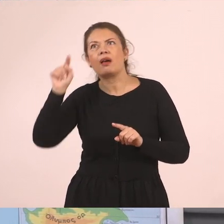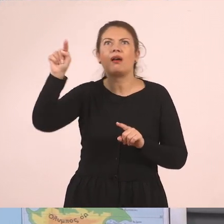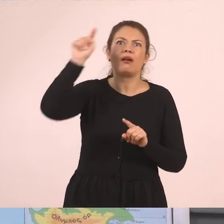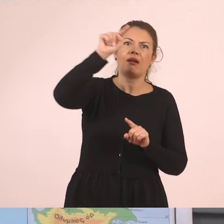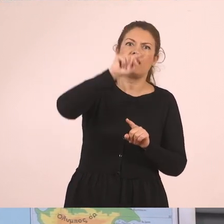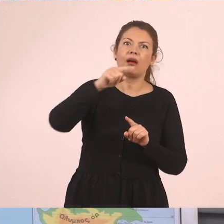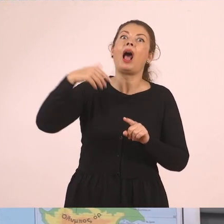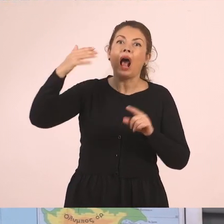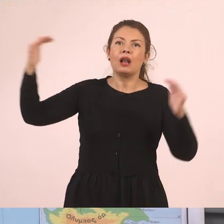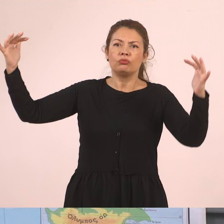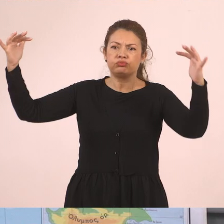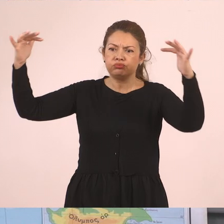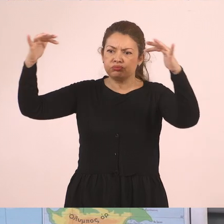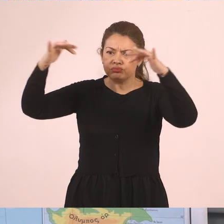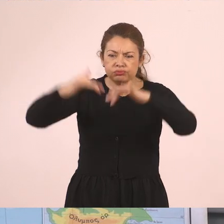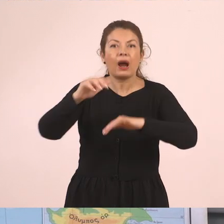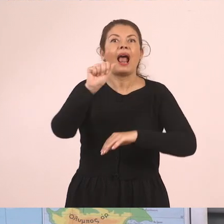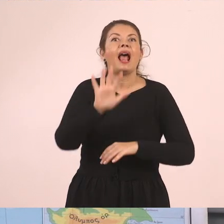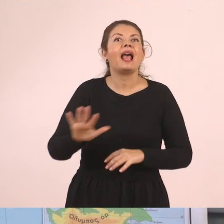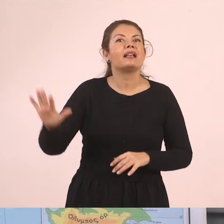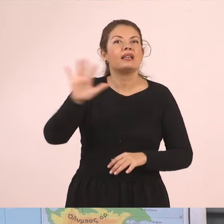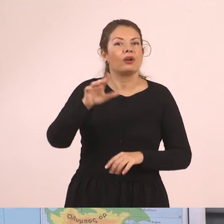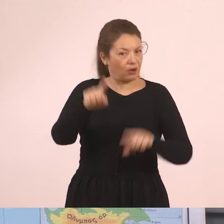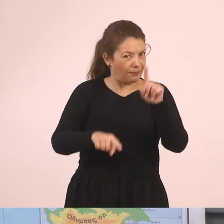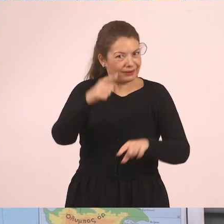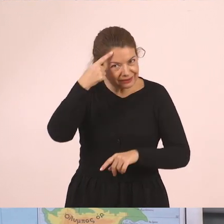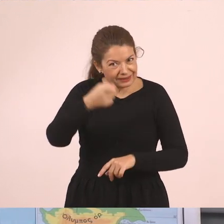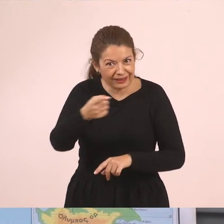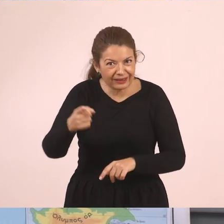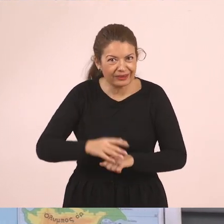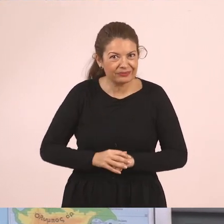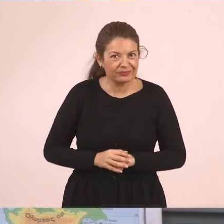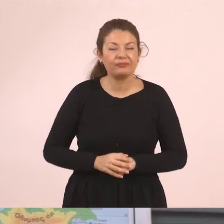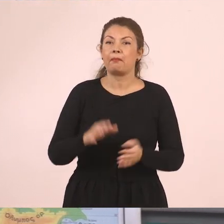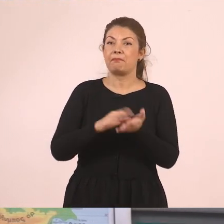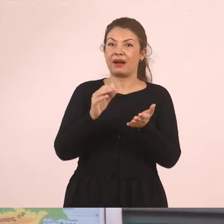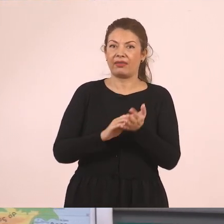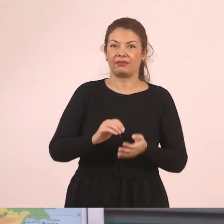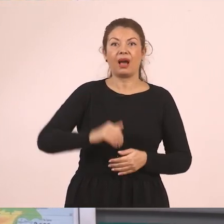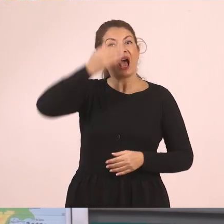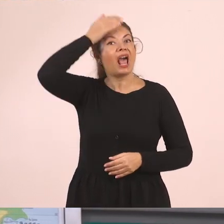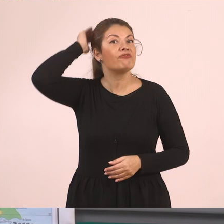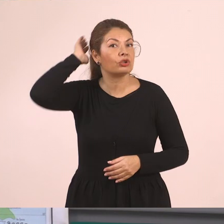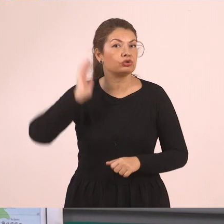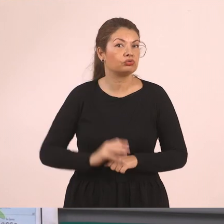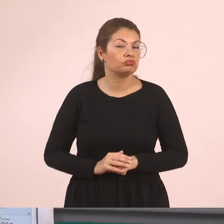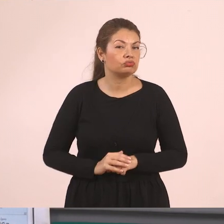Αιγαίο. Νομίζω ότι κάποιοι από εσάς το ξέρετε. Λοιπόν, Εύρος, ένα παράδειγμα,